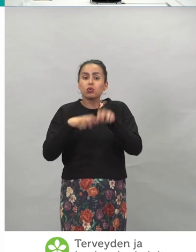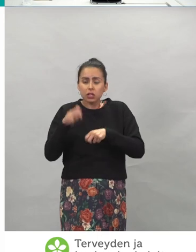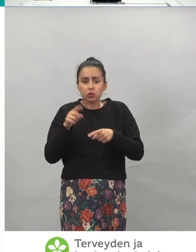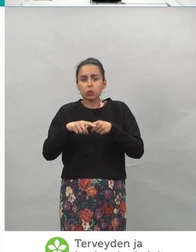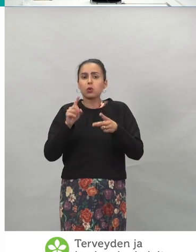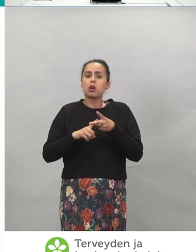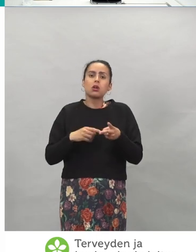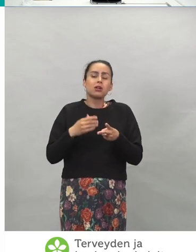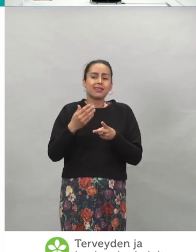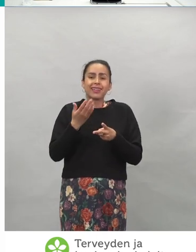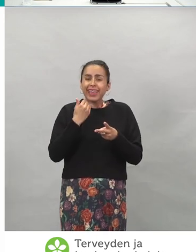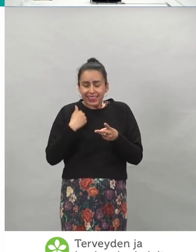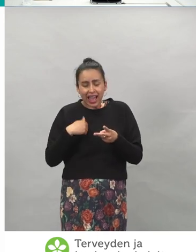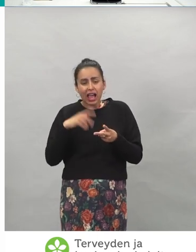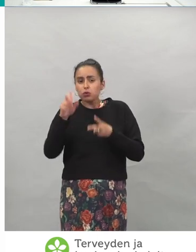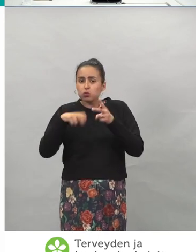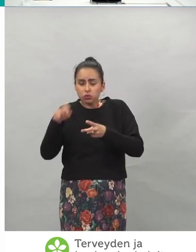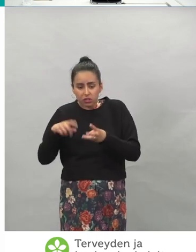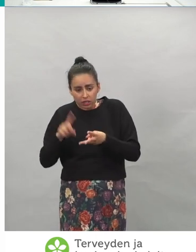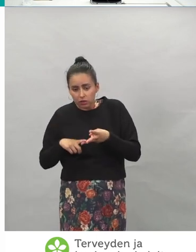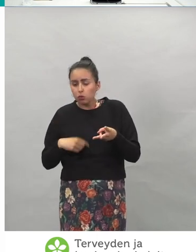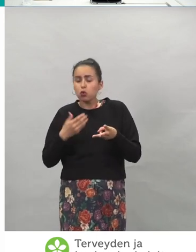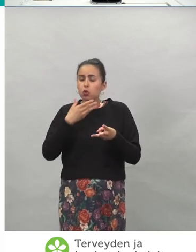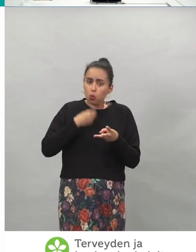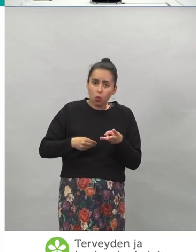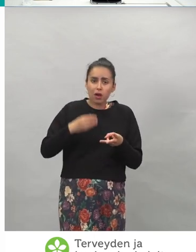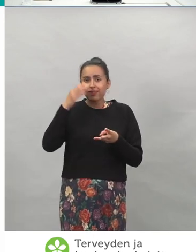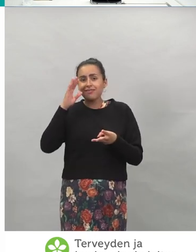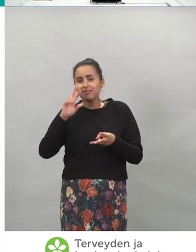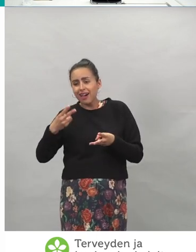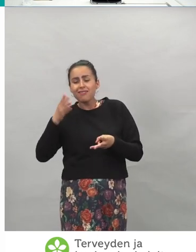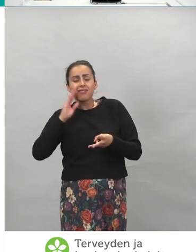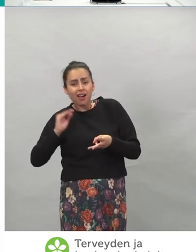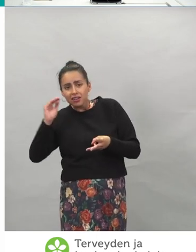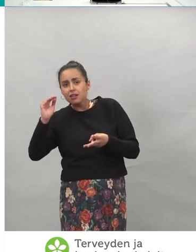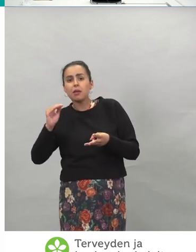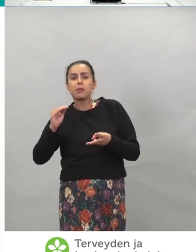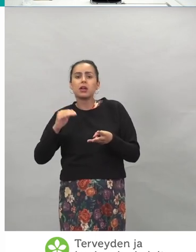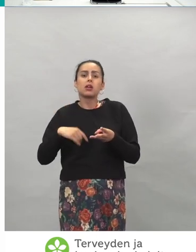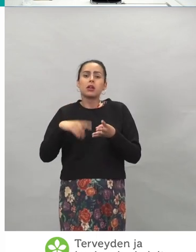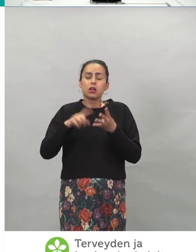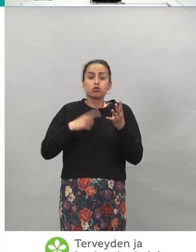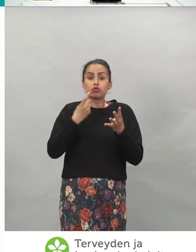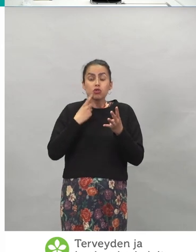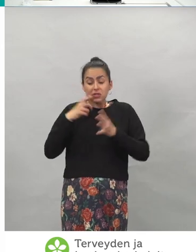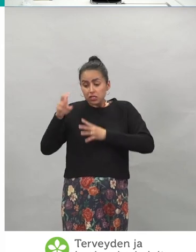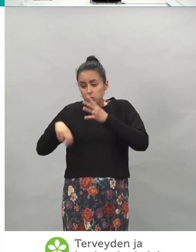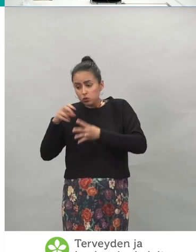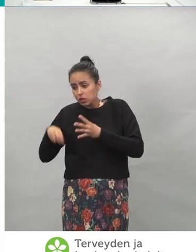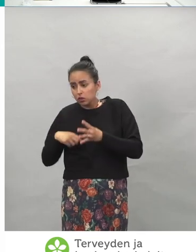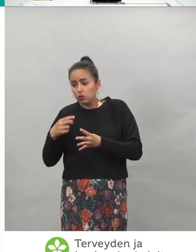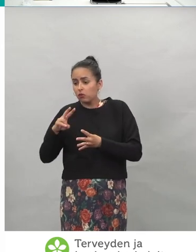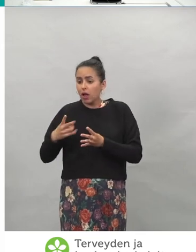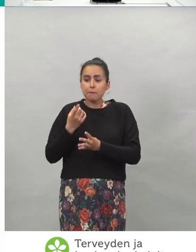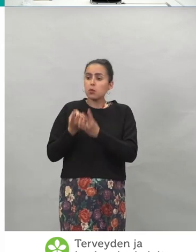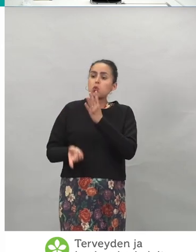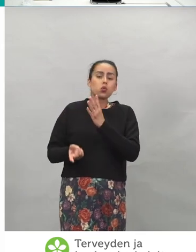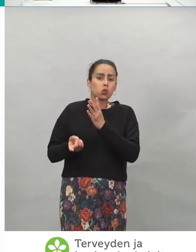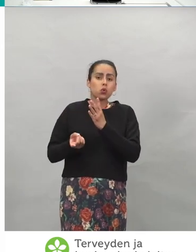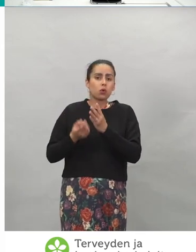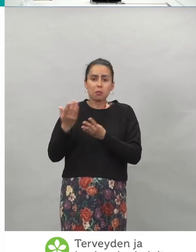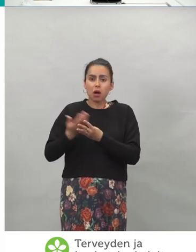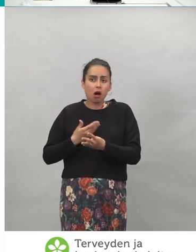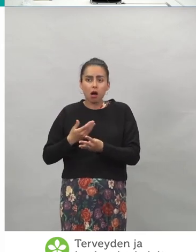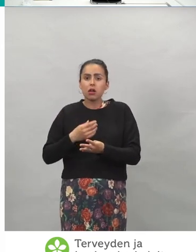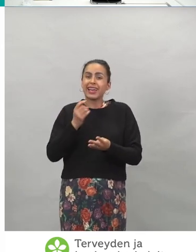ja keitä siellä on tutkittu, onko ne nuoria vai vanhoja, onko se Suomessa tutkittu vai jossain muualla EU-ssa vai jossain ihan